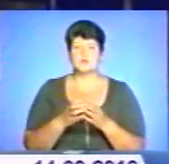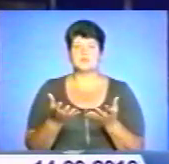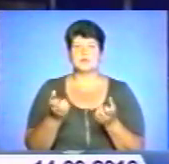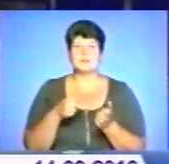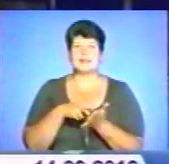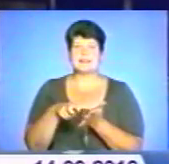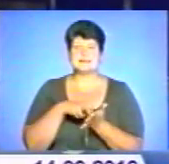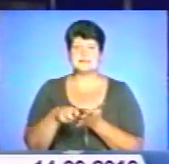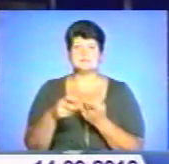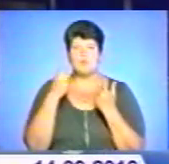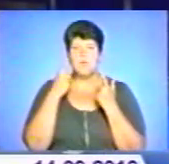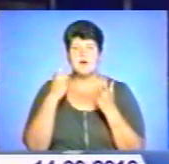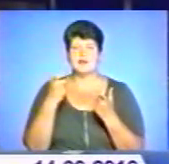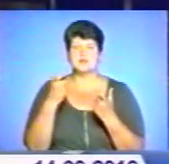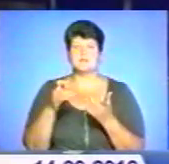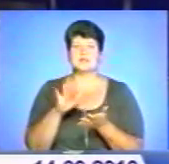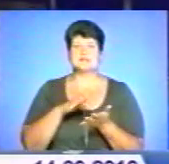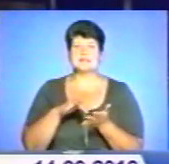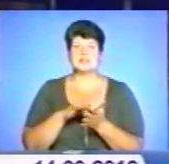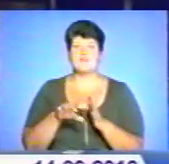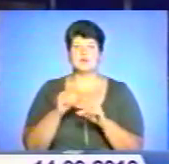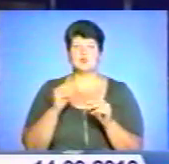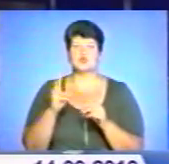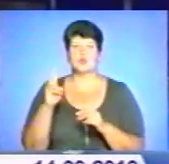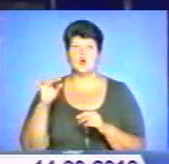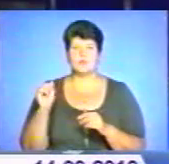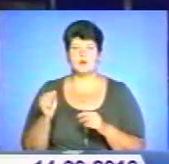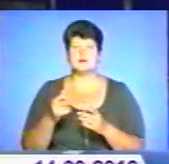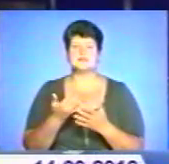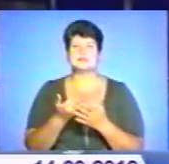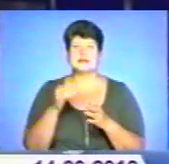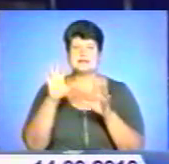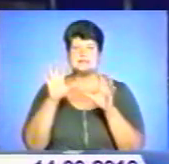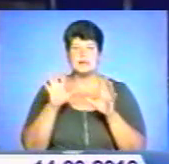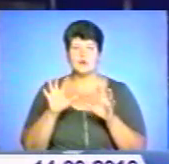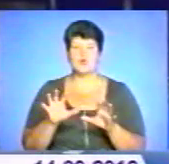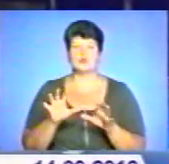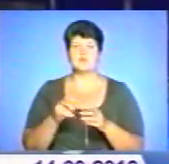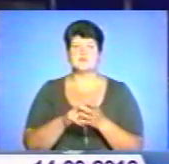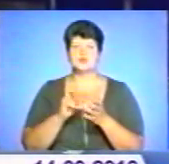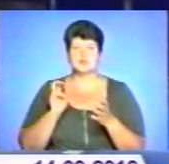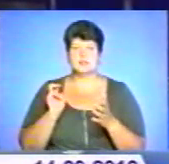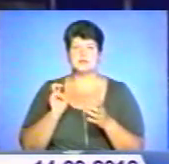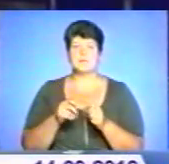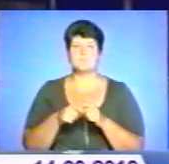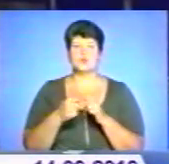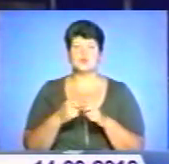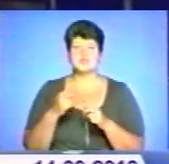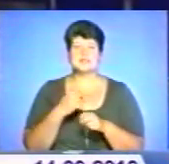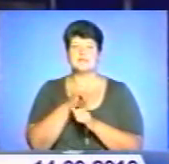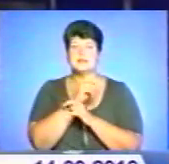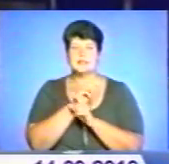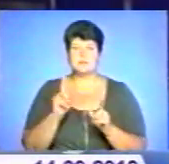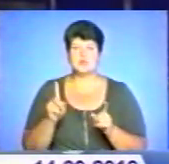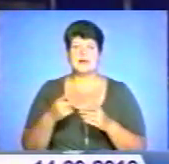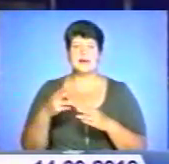листи із попередженням від Центрвиборчкому. Однак, за законом, відсторонити порушників від участі у виборах не можна. На